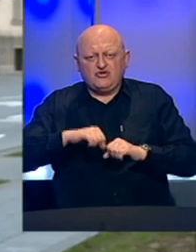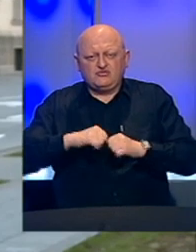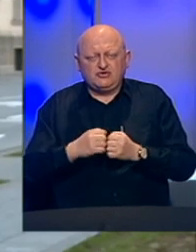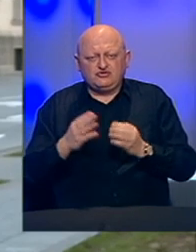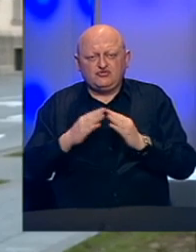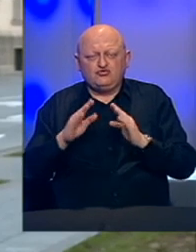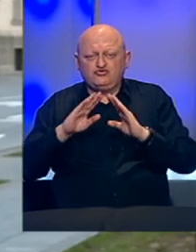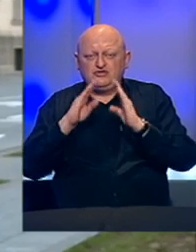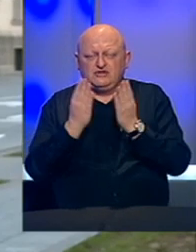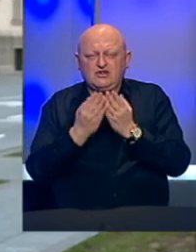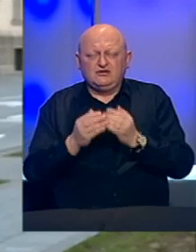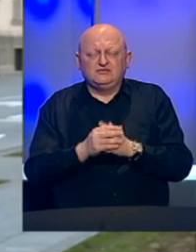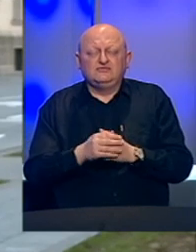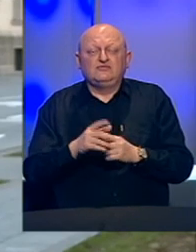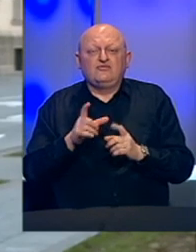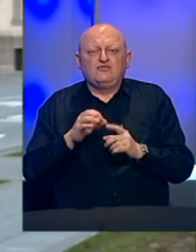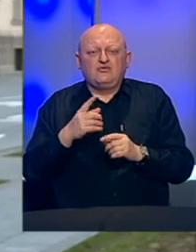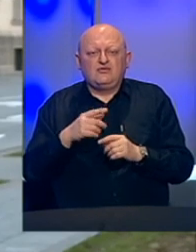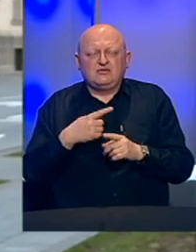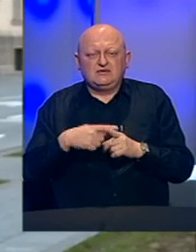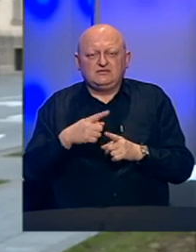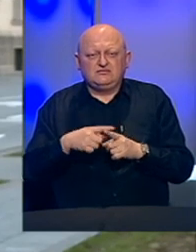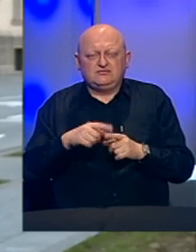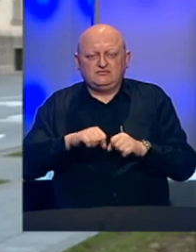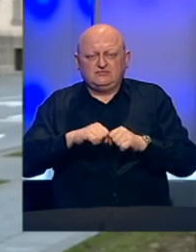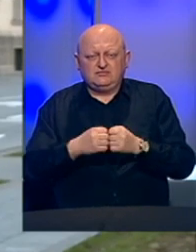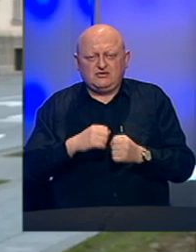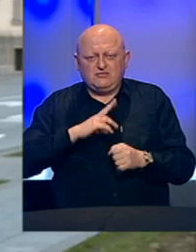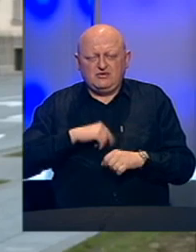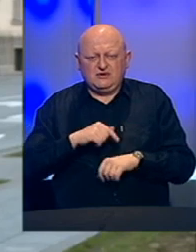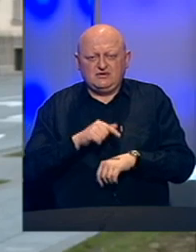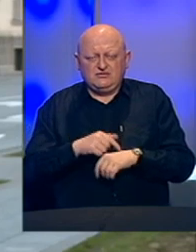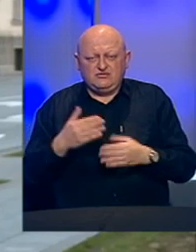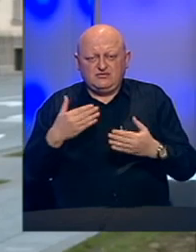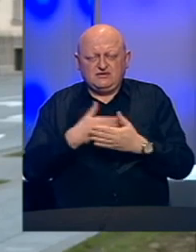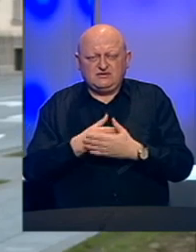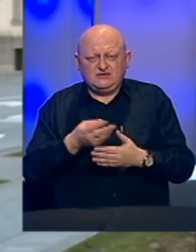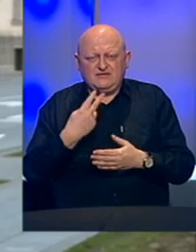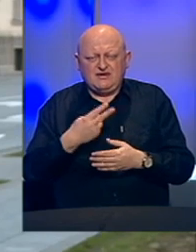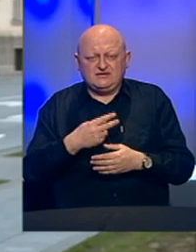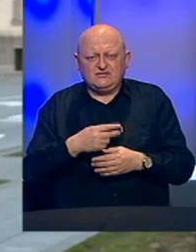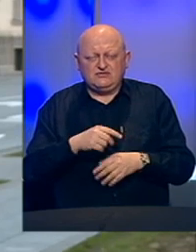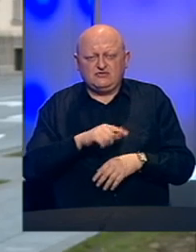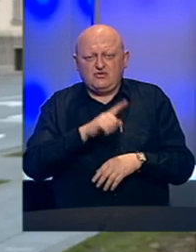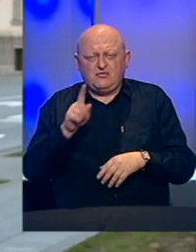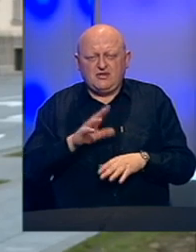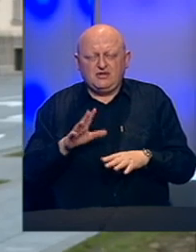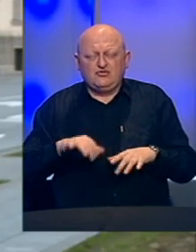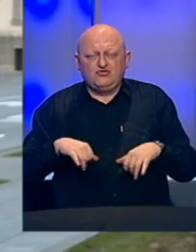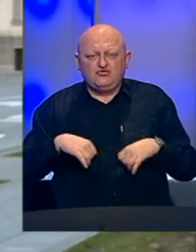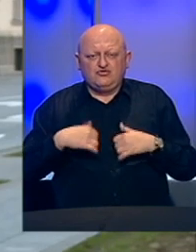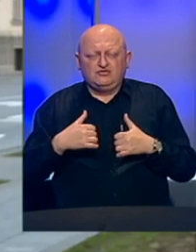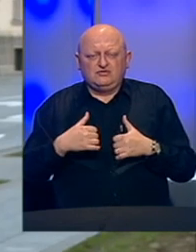kućnu izolaciju, dok su zbog kršenja policijskog časa noća od 20 časova do 5 časova